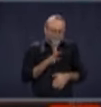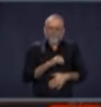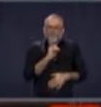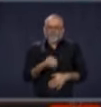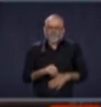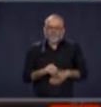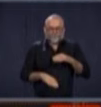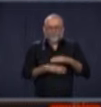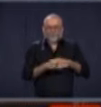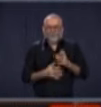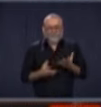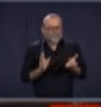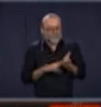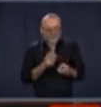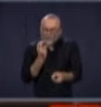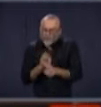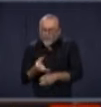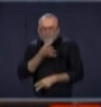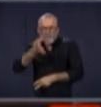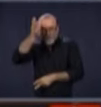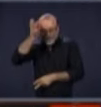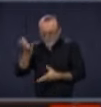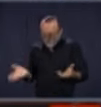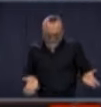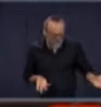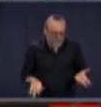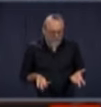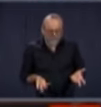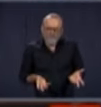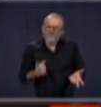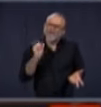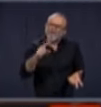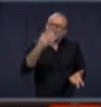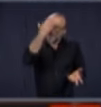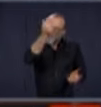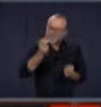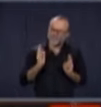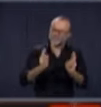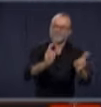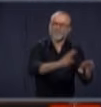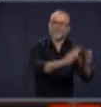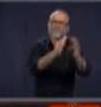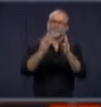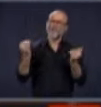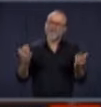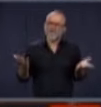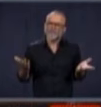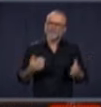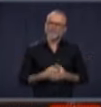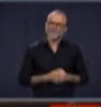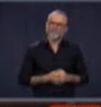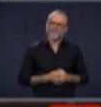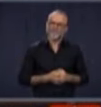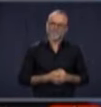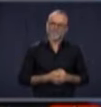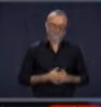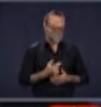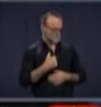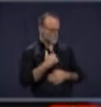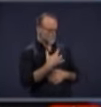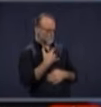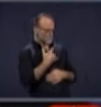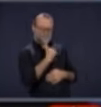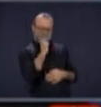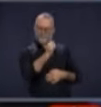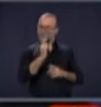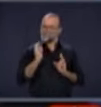services de garde fonctionneront à 40 % de leur capacité, ce sera difficile pour les parents. Pourquoi vous précipitez pour rouvrir